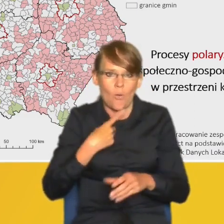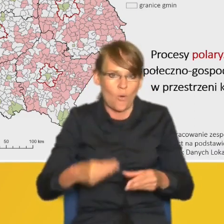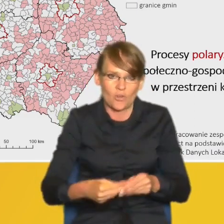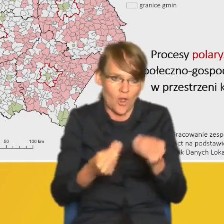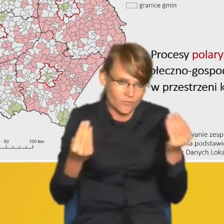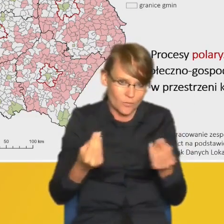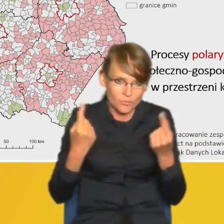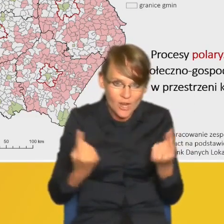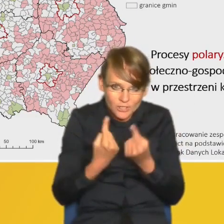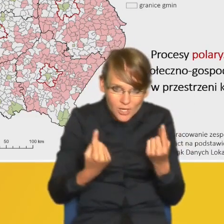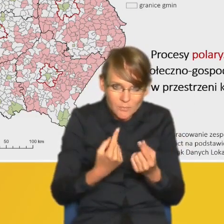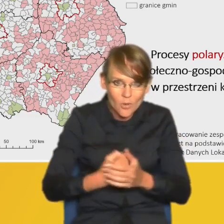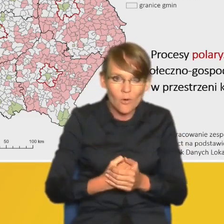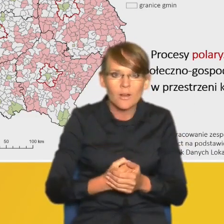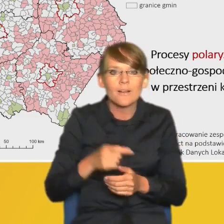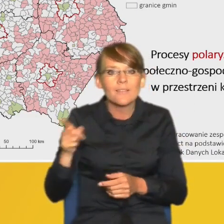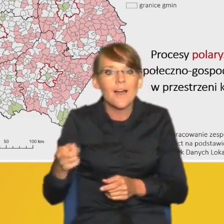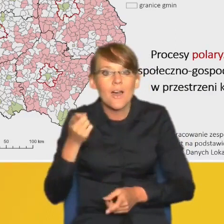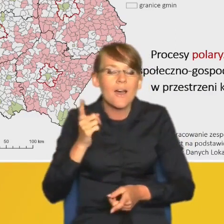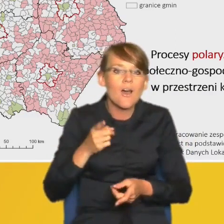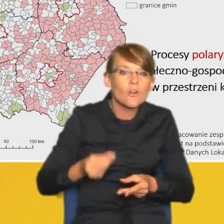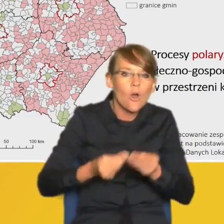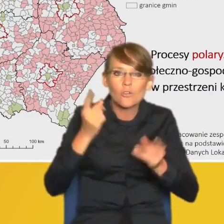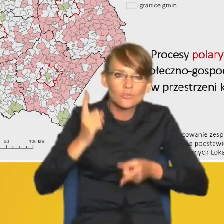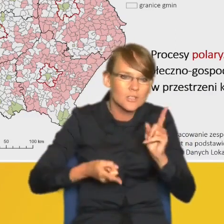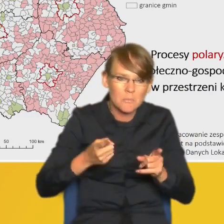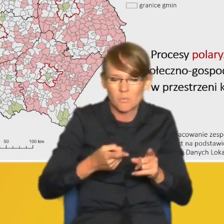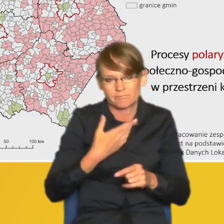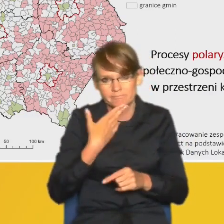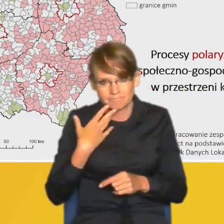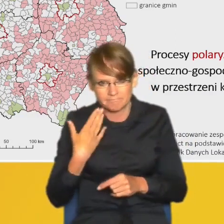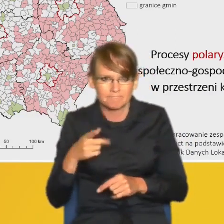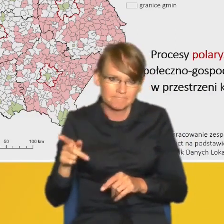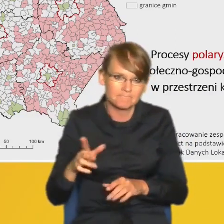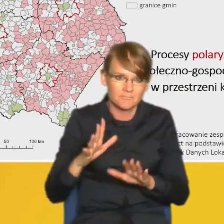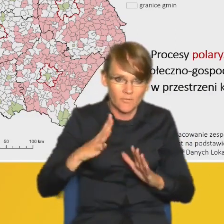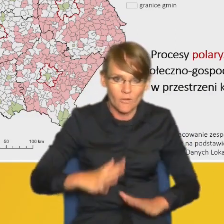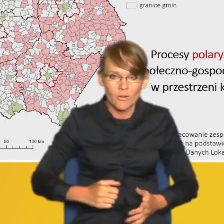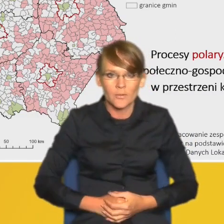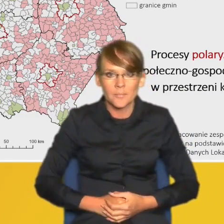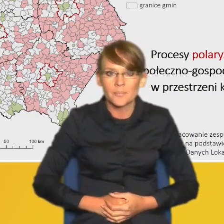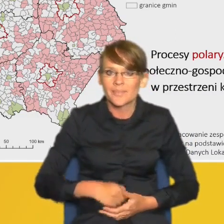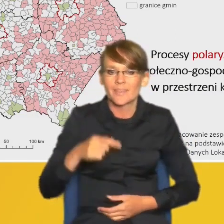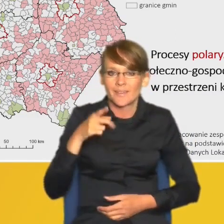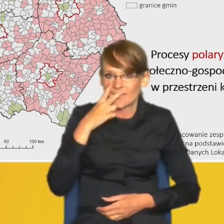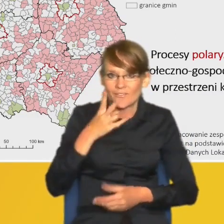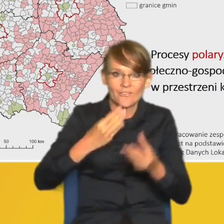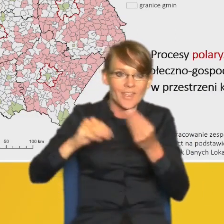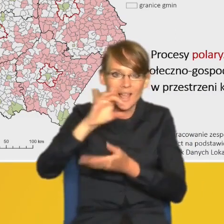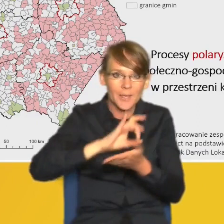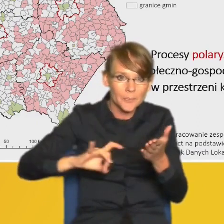przedsiębiorczości i gdzie dynamika jej rozwoju jest względnie niska. Zdecydowana większość tych gmin